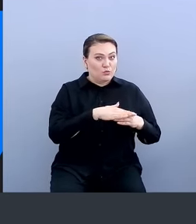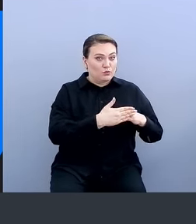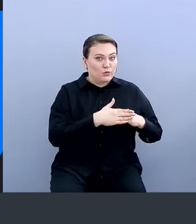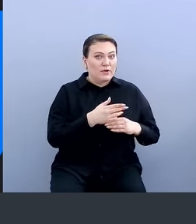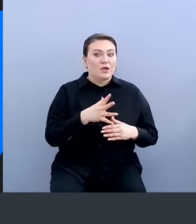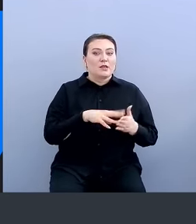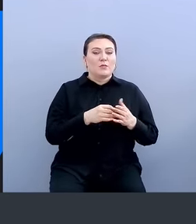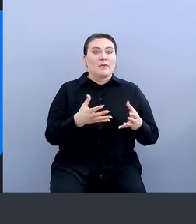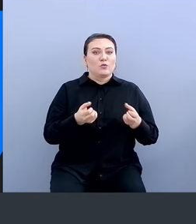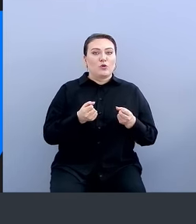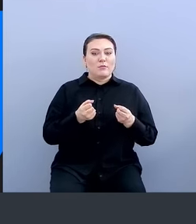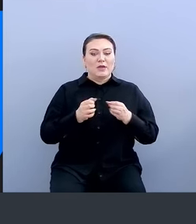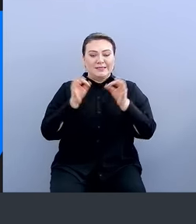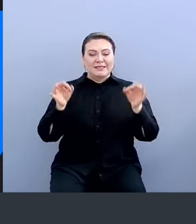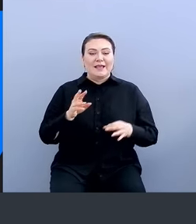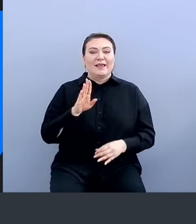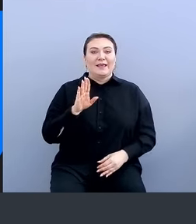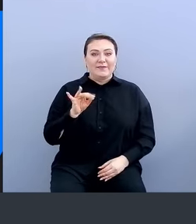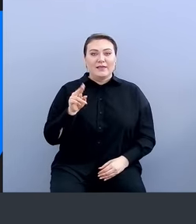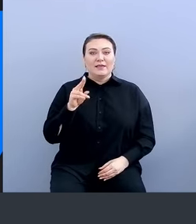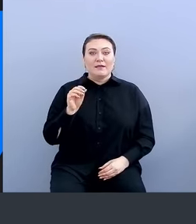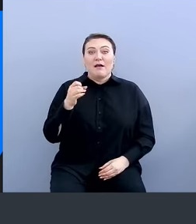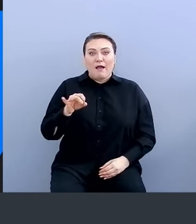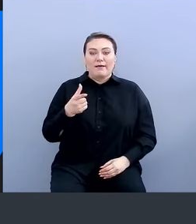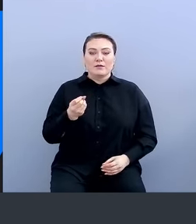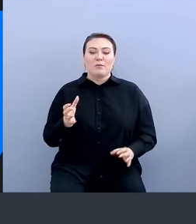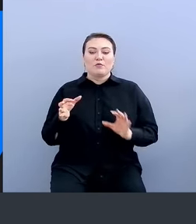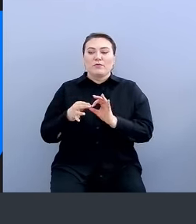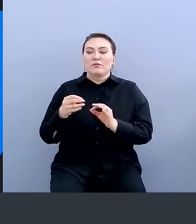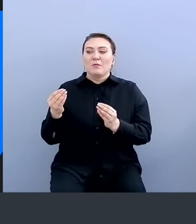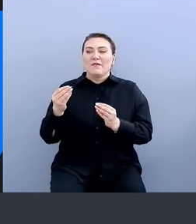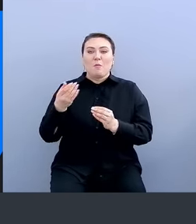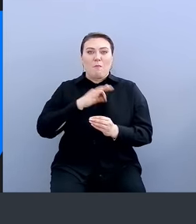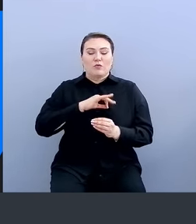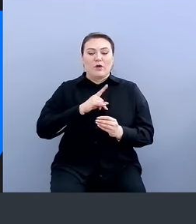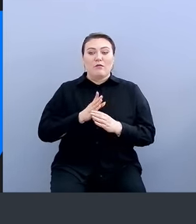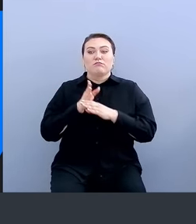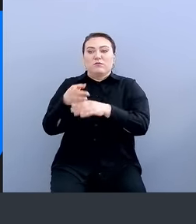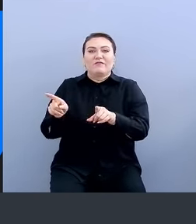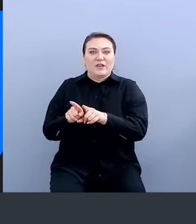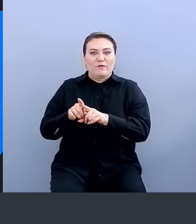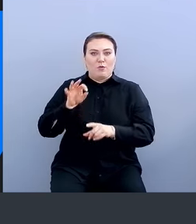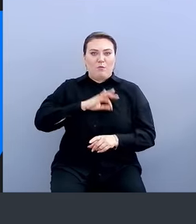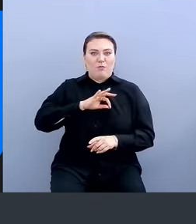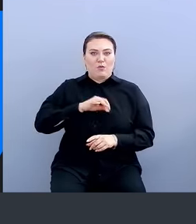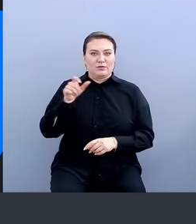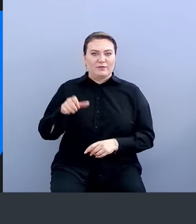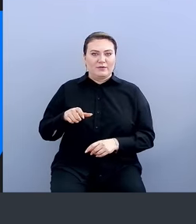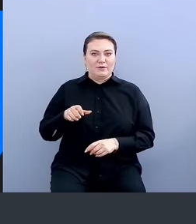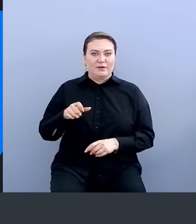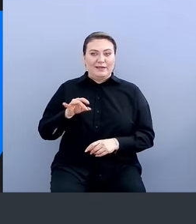сессию VDI, где вводим к ряды какого-то привилегированного пользователя и все равно получаем доступ к админке. Не привилегированного, а себя.